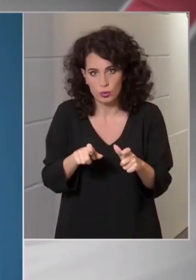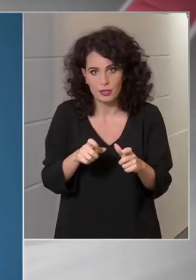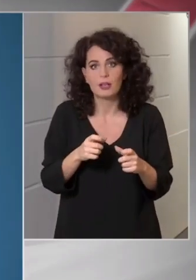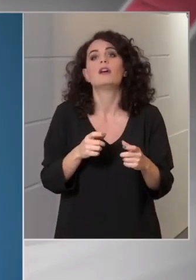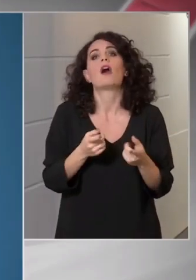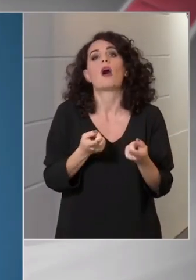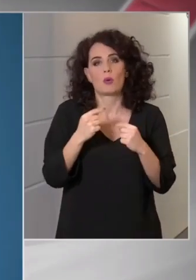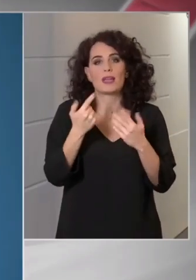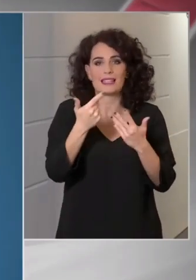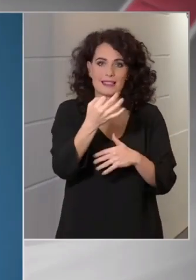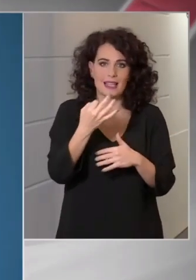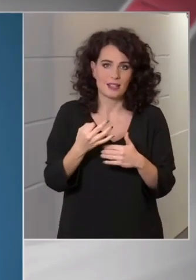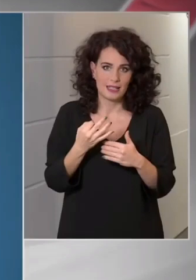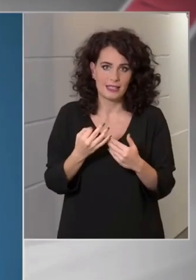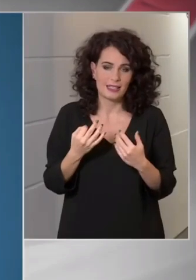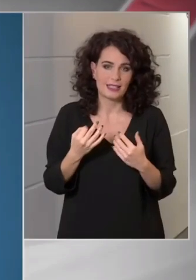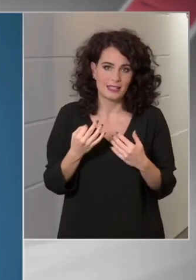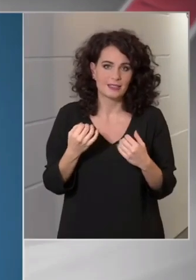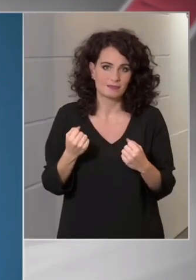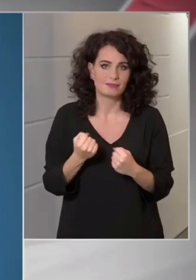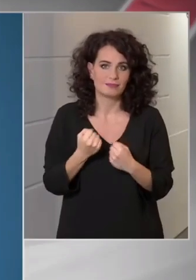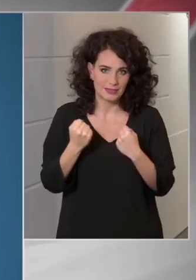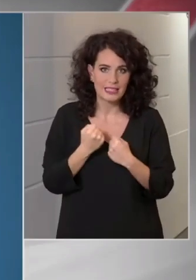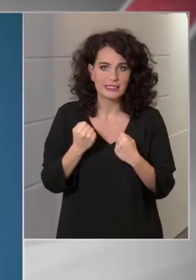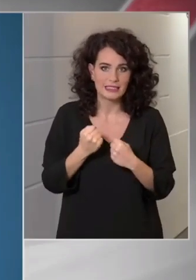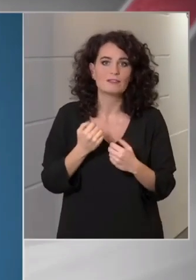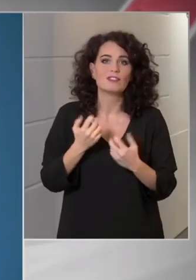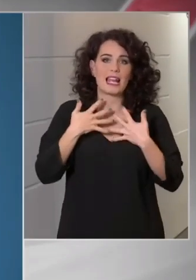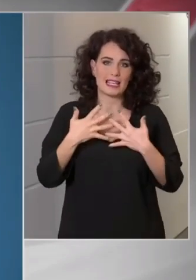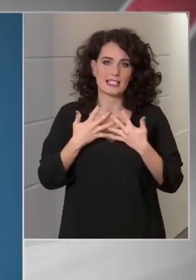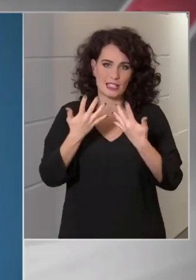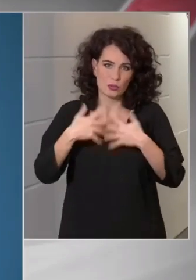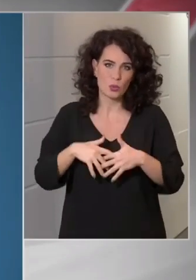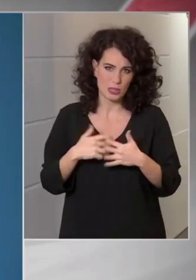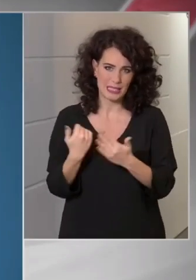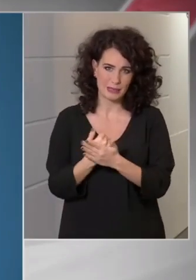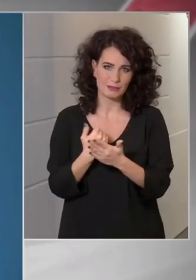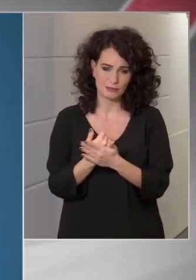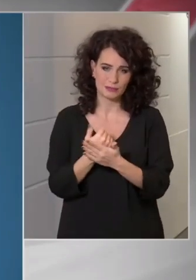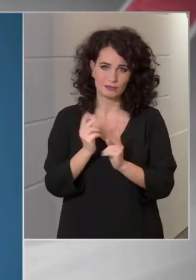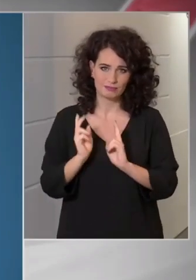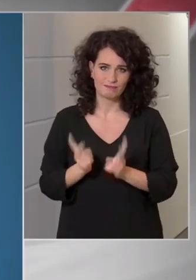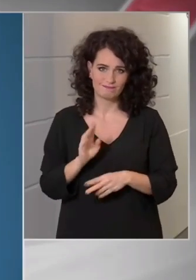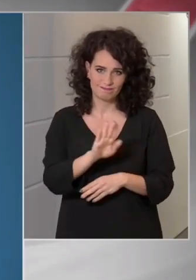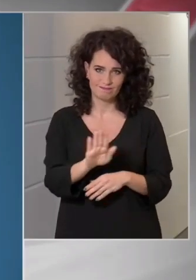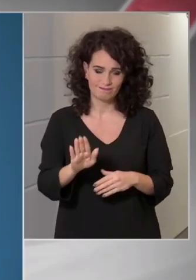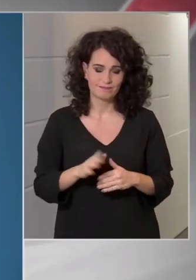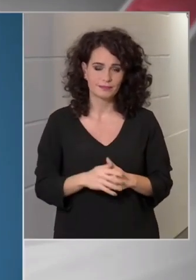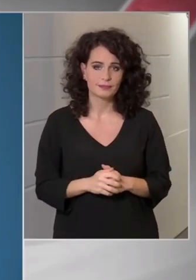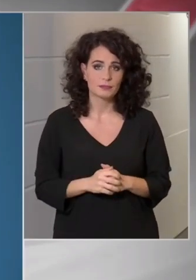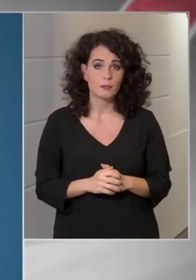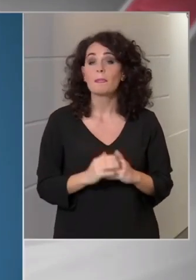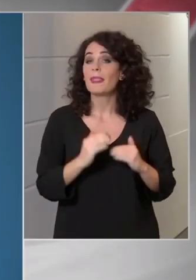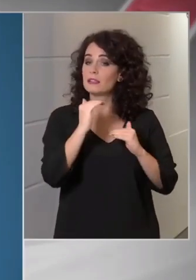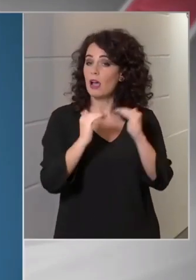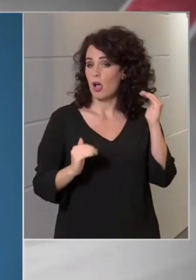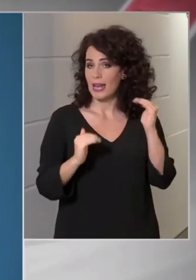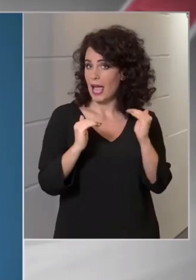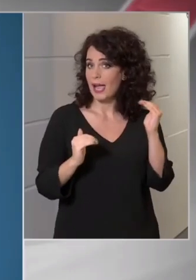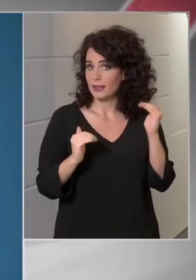szorul, a 7 százalékuk kerül lélegeztetőgépre. Ez az arány egyébként